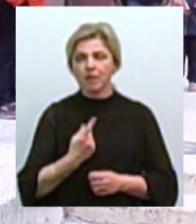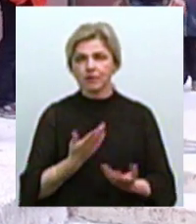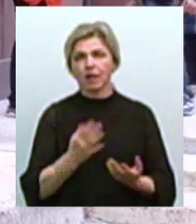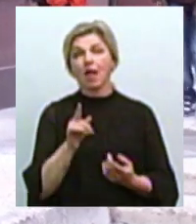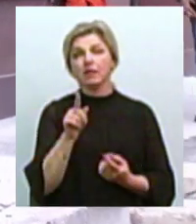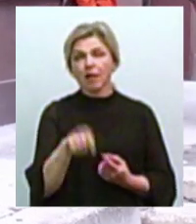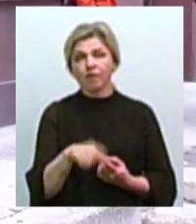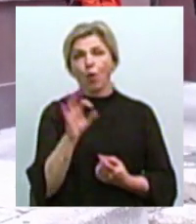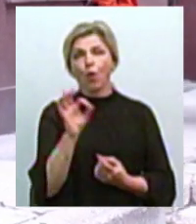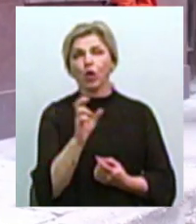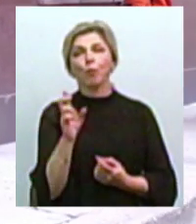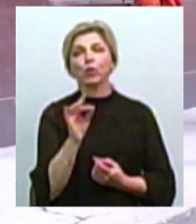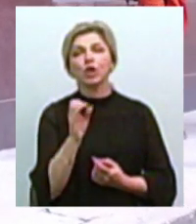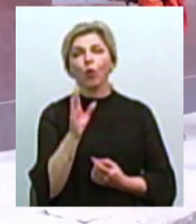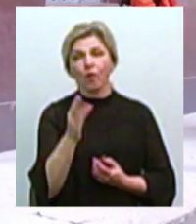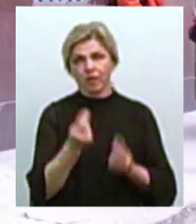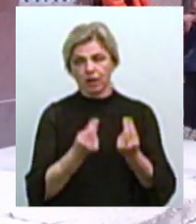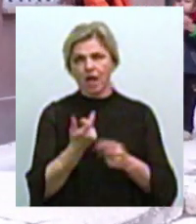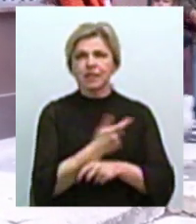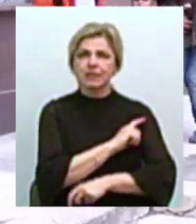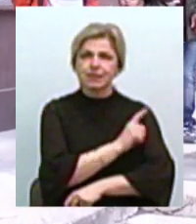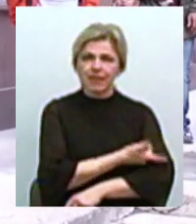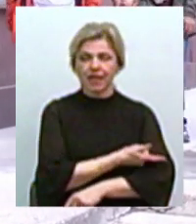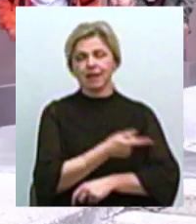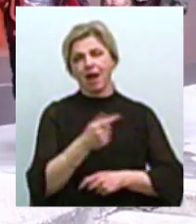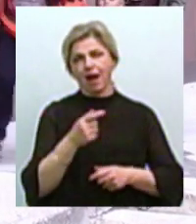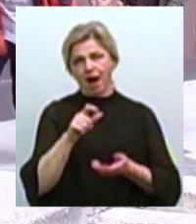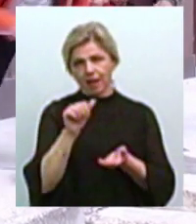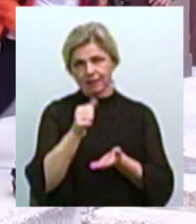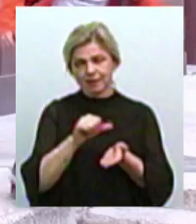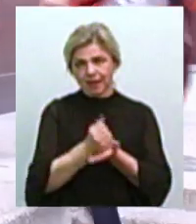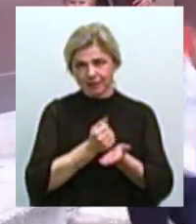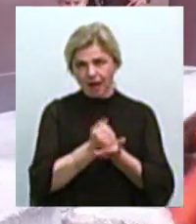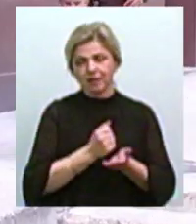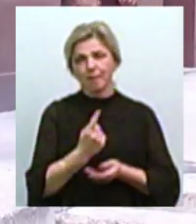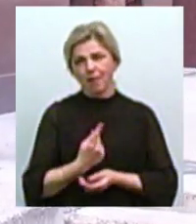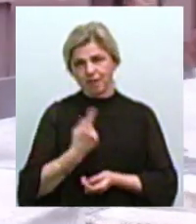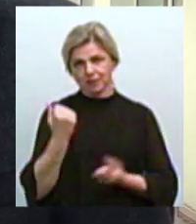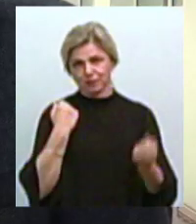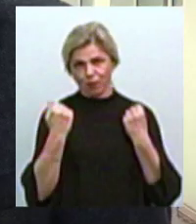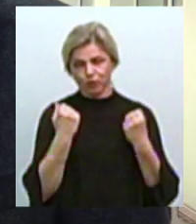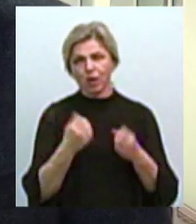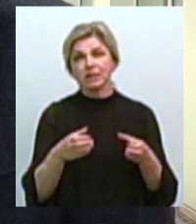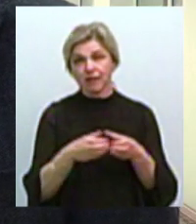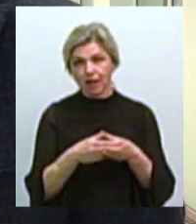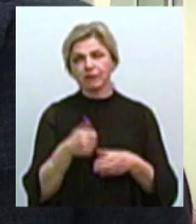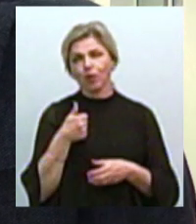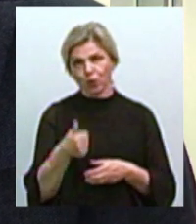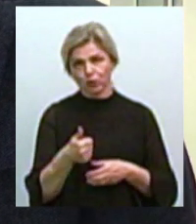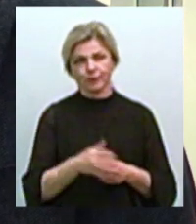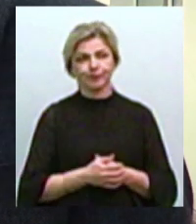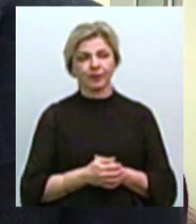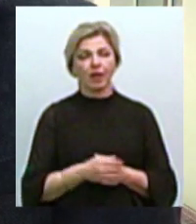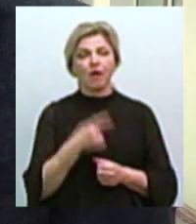Навіть Олег Будніков грав, найсильніший кандидат майстри спорту України. Тому хороший був склад. Як каже віце